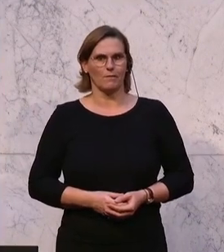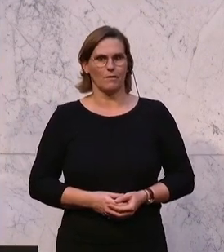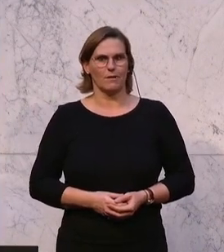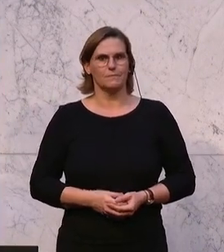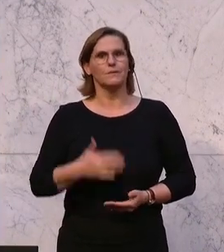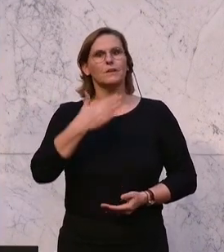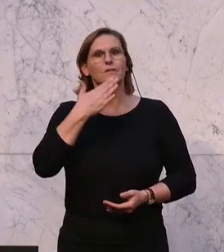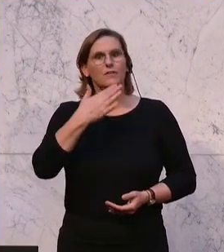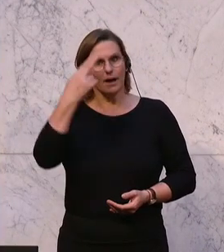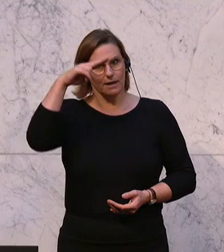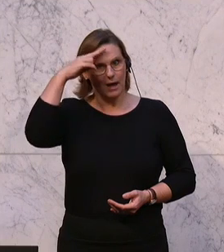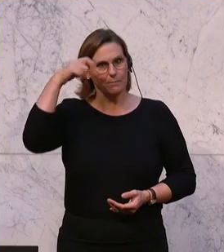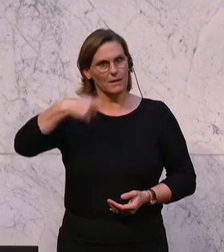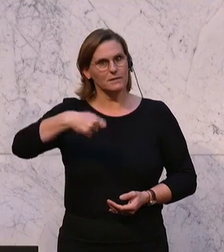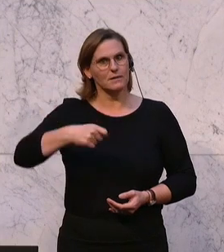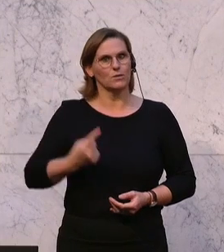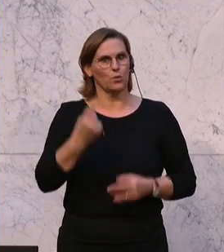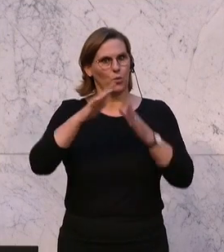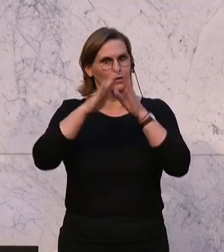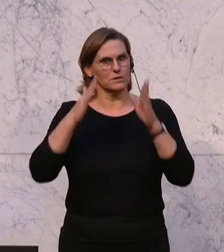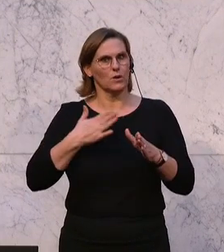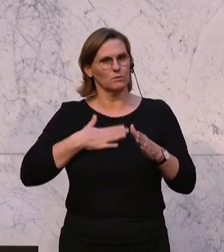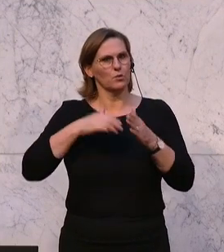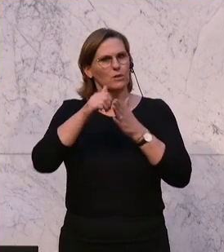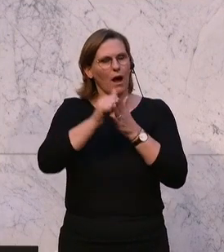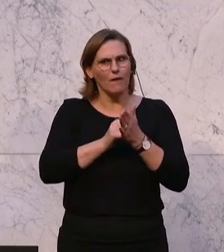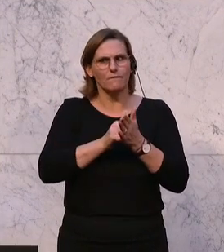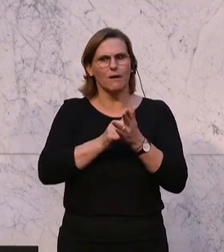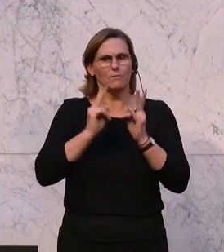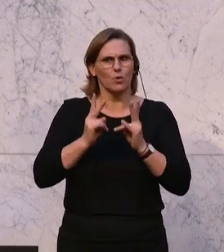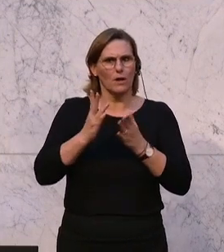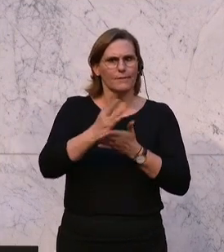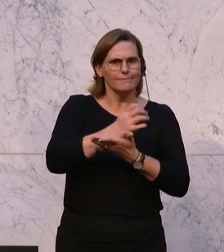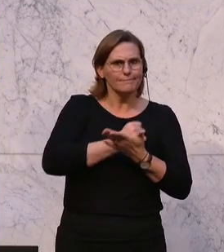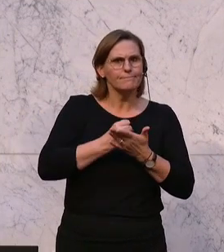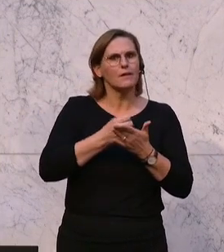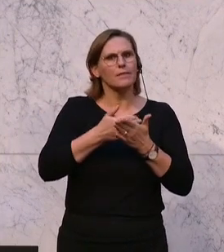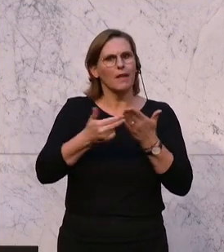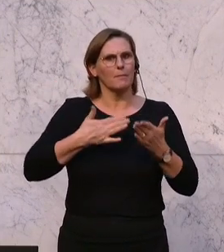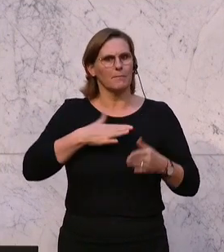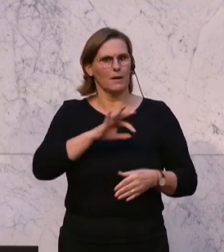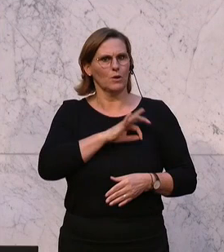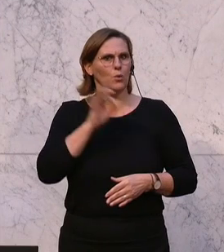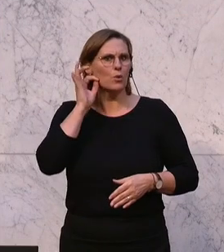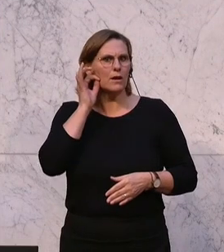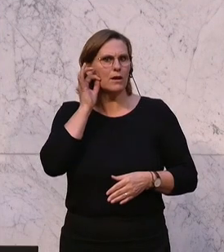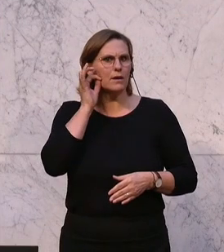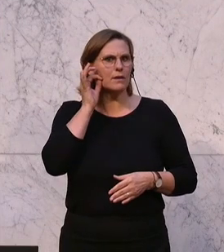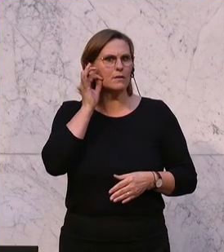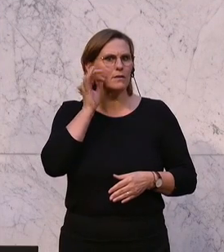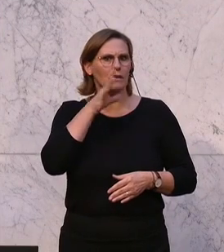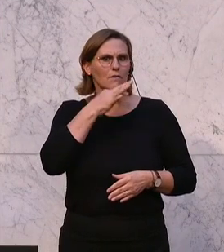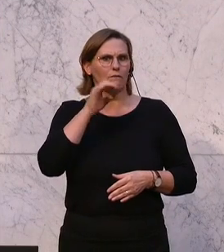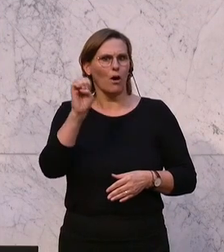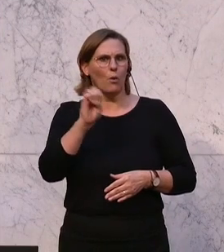Danke, Präsident. Hohes Haus, ich möchte eingangs einmal die Gelegenheit nutzen, um im Namen meiner Kollegin Rosa Ecker die